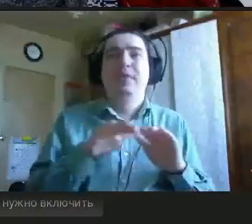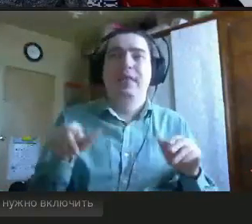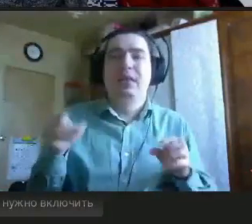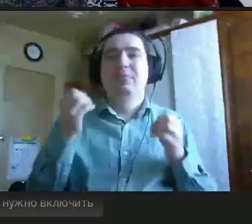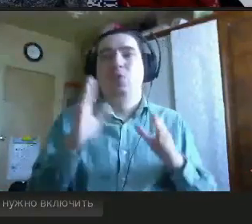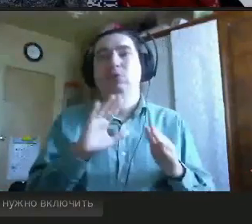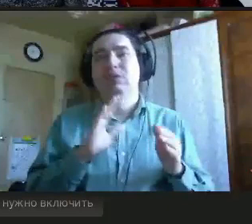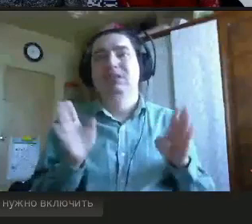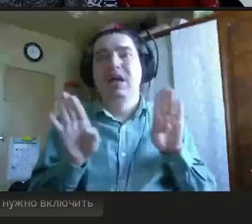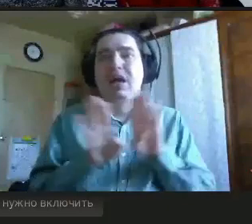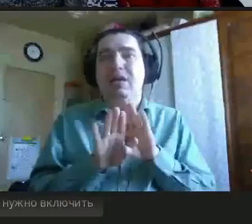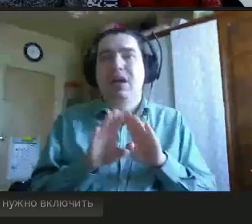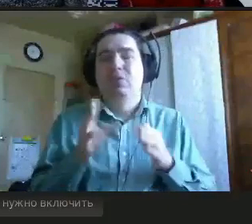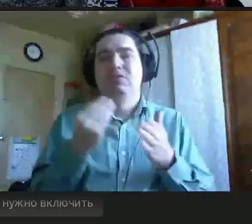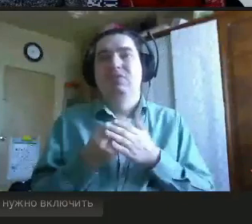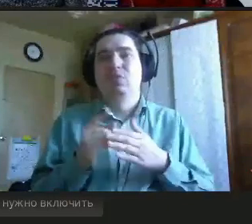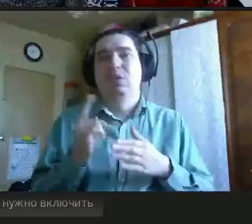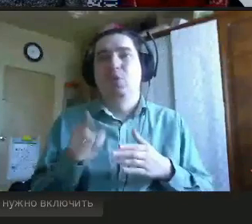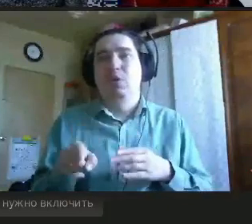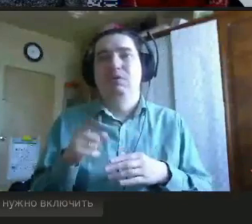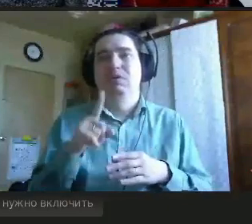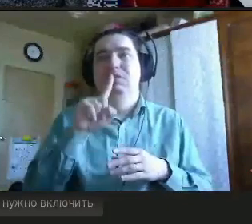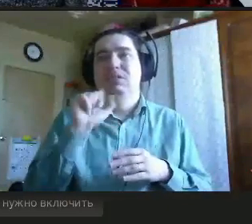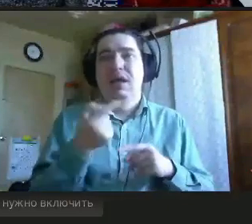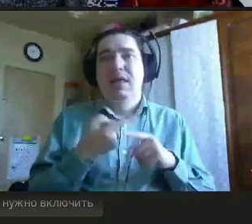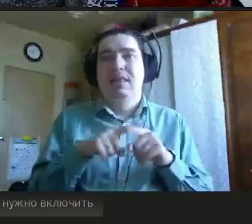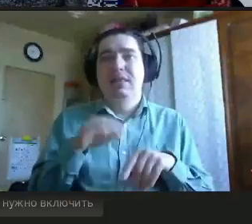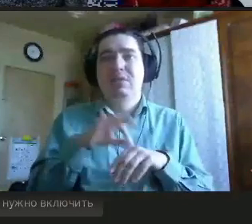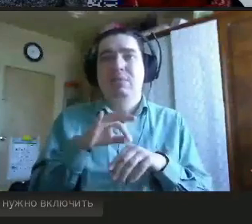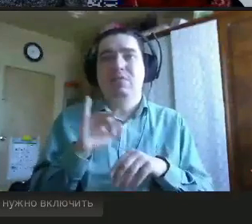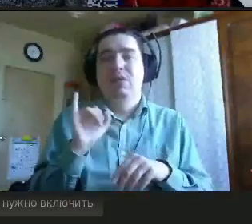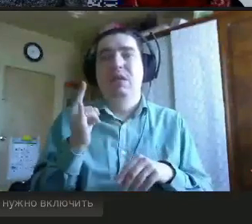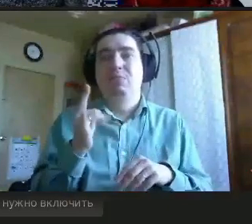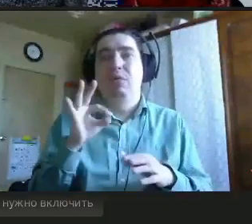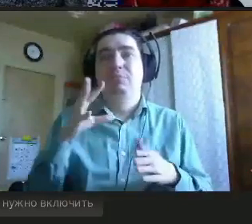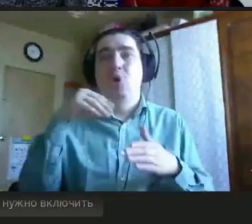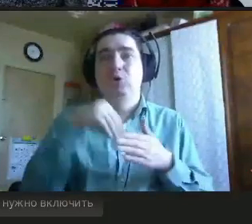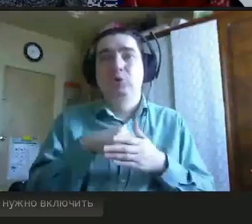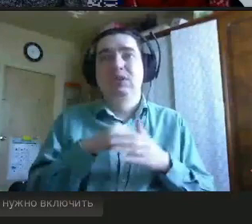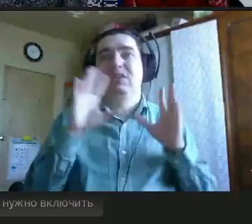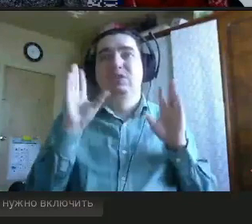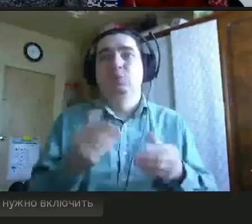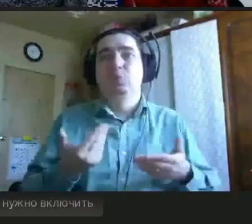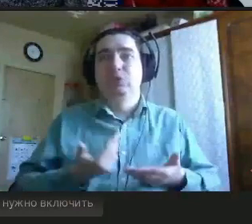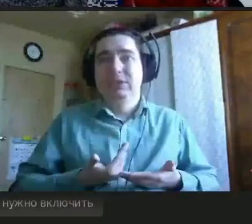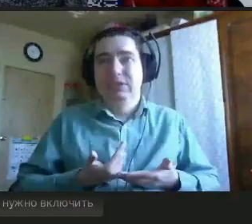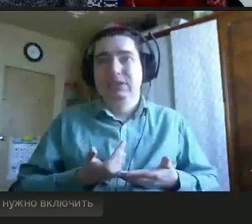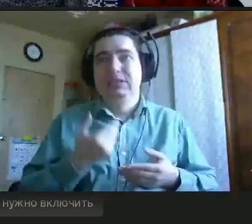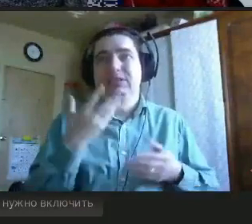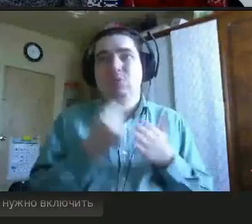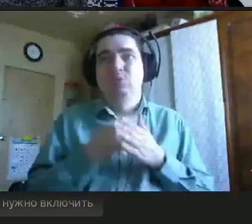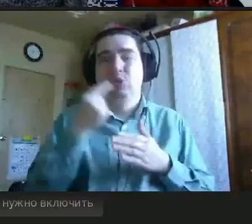Они просто закрываются внутри этого заболевания, и ребенок, по сути, всю жизнь, всю свою сознательную жизнь